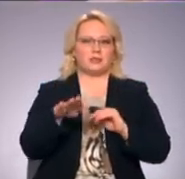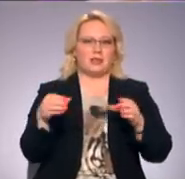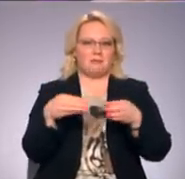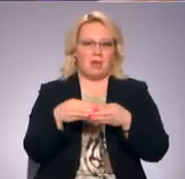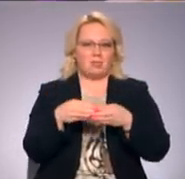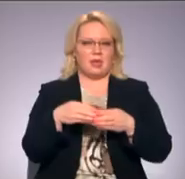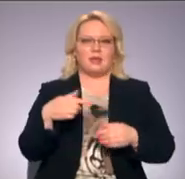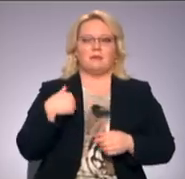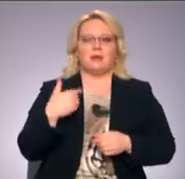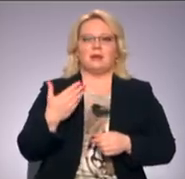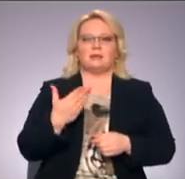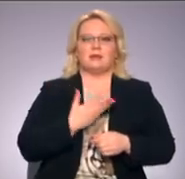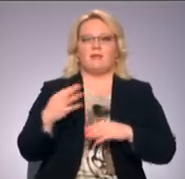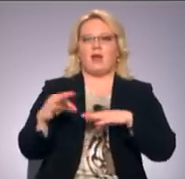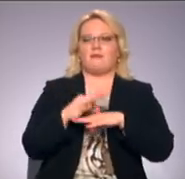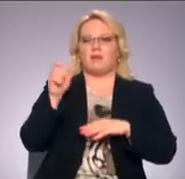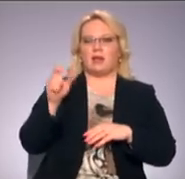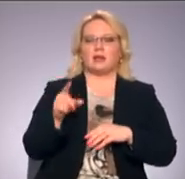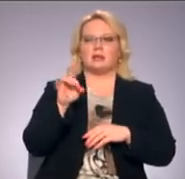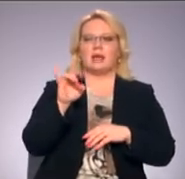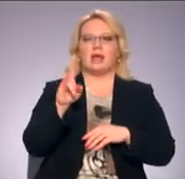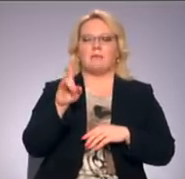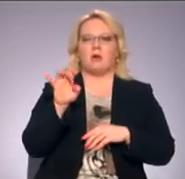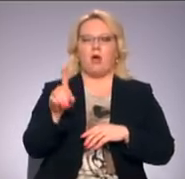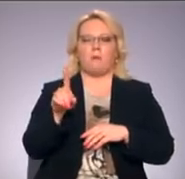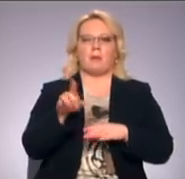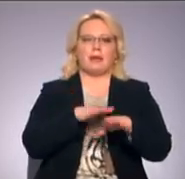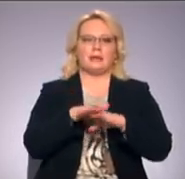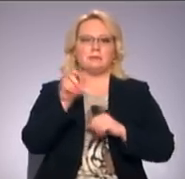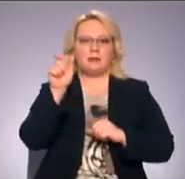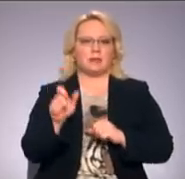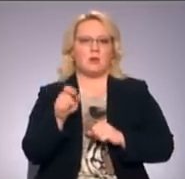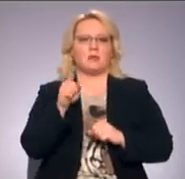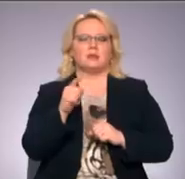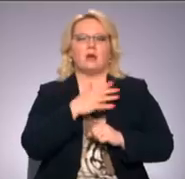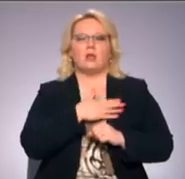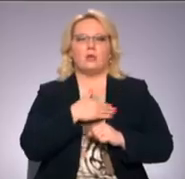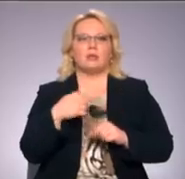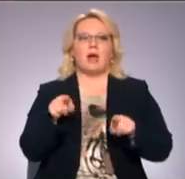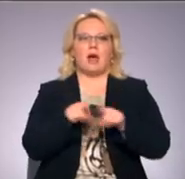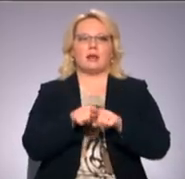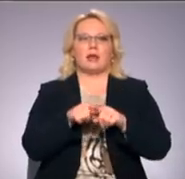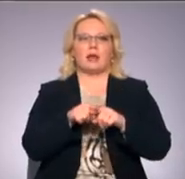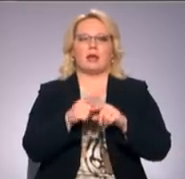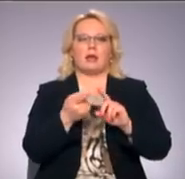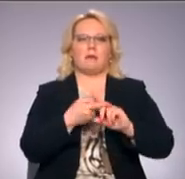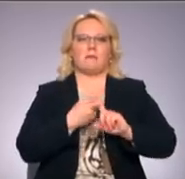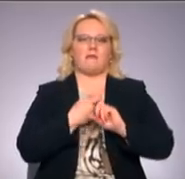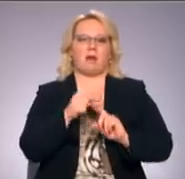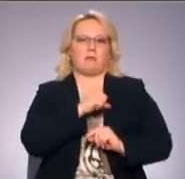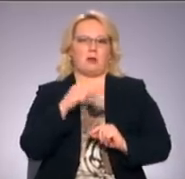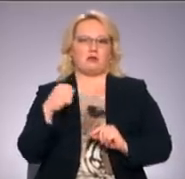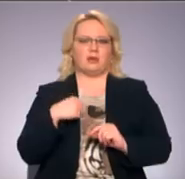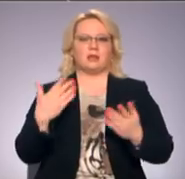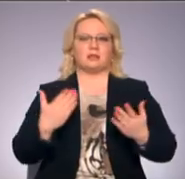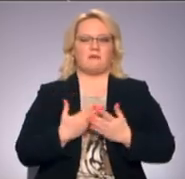Es dzīvo ar vīru, kurš ir hip-hop izpildītājs. Man tas arī ļoti pavēl pašu. Vienkārši,